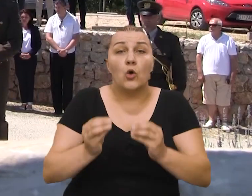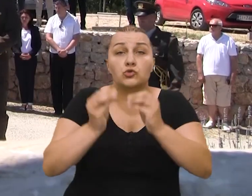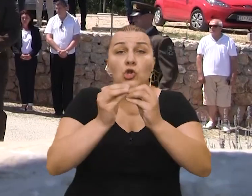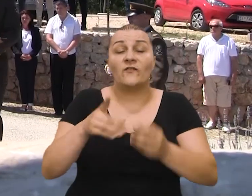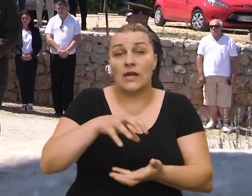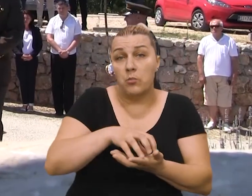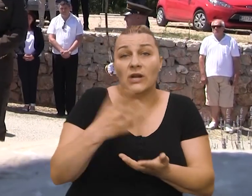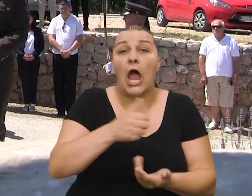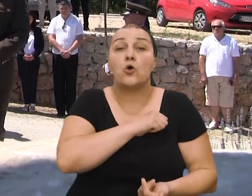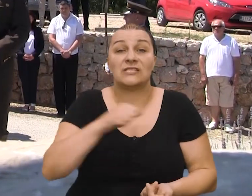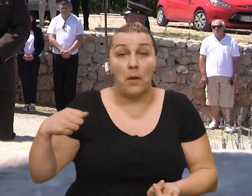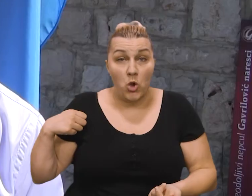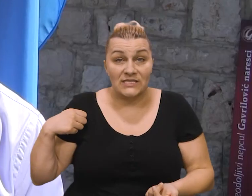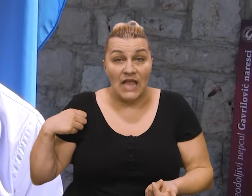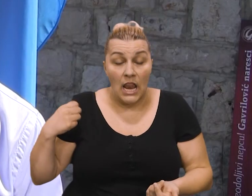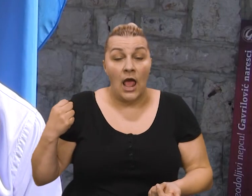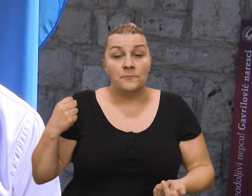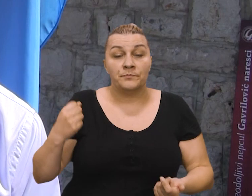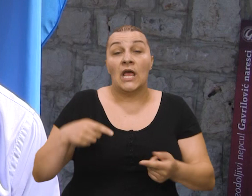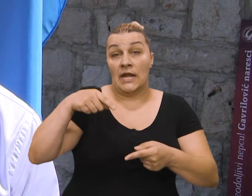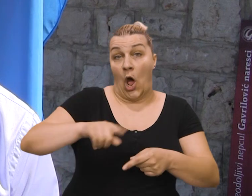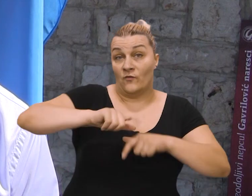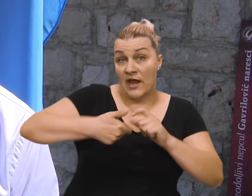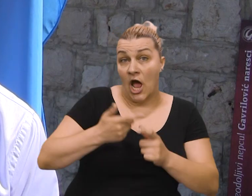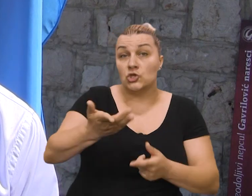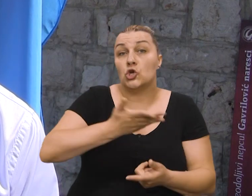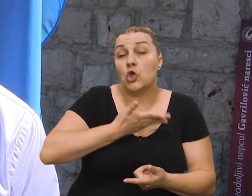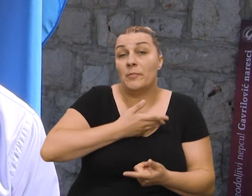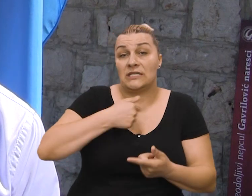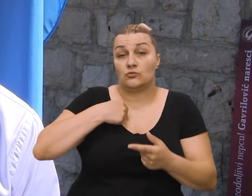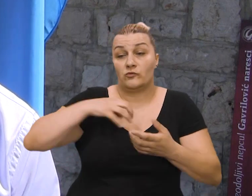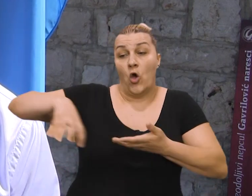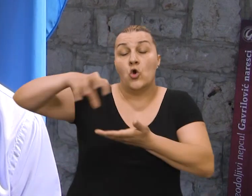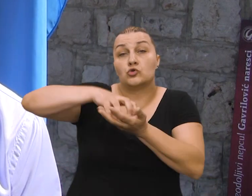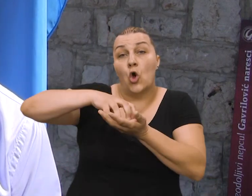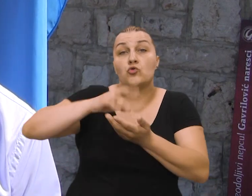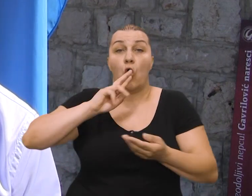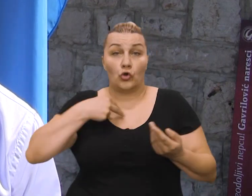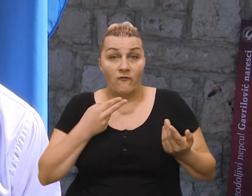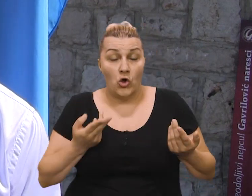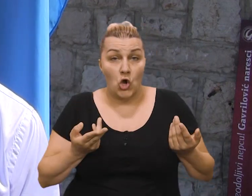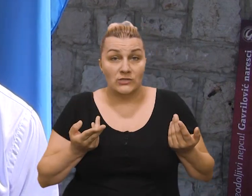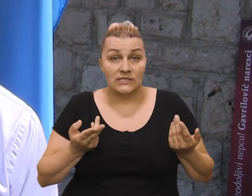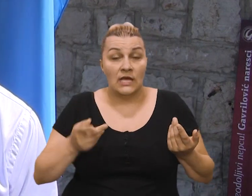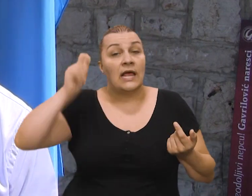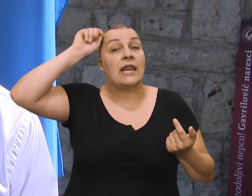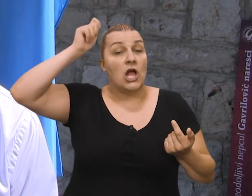samo ustrojena bojna kao samostalna bojna i na taj način su dobili svoju zonu odgovornosti i